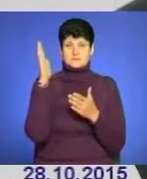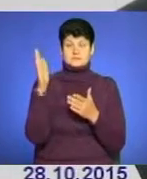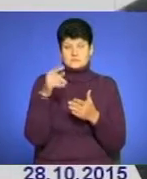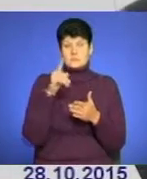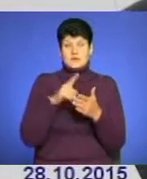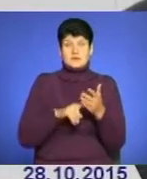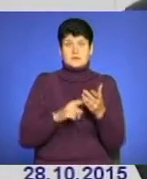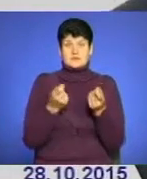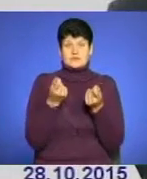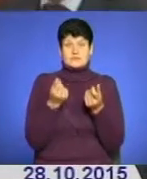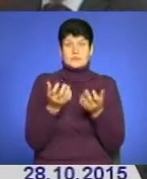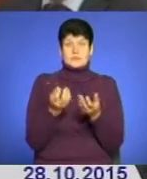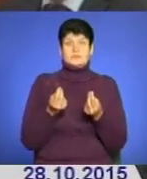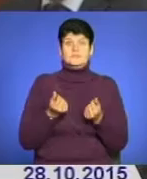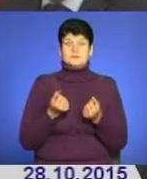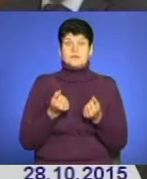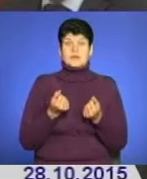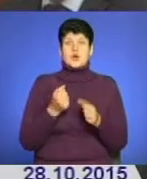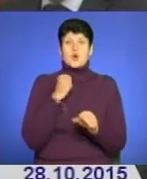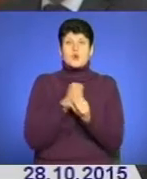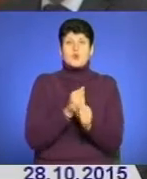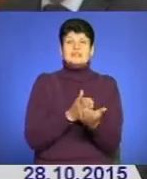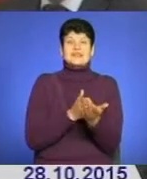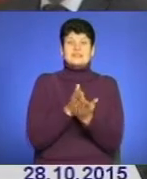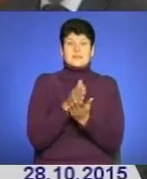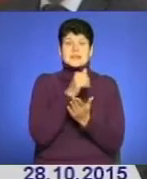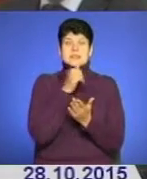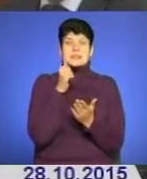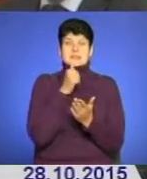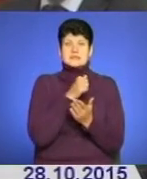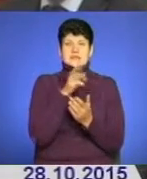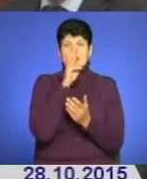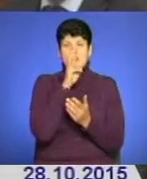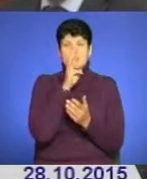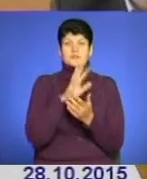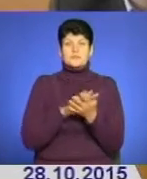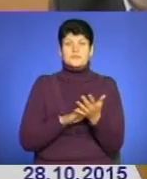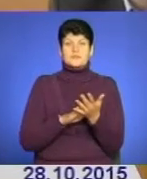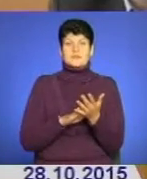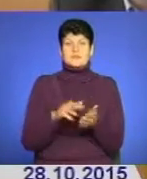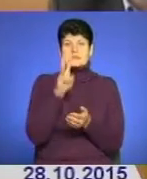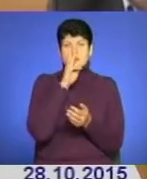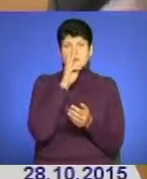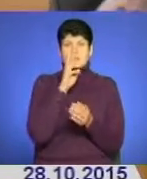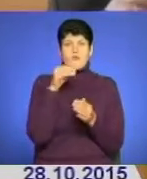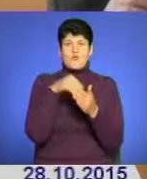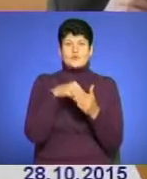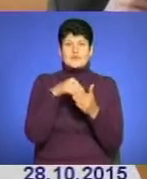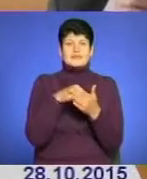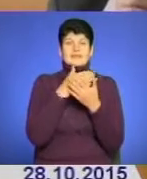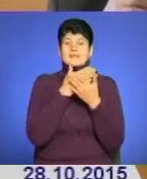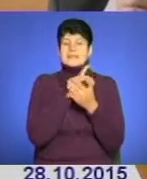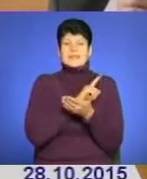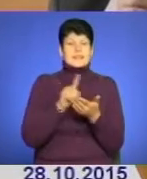теж невеликі надходження. Робота в напрямку детінізації заробітної плати триває. Зарплата в конвертах не має